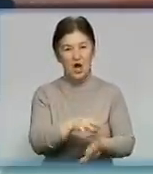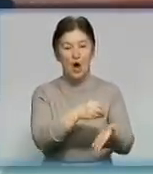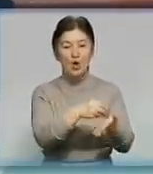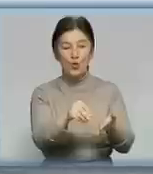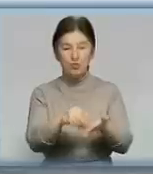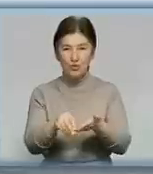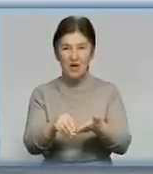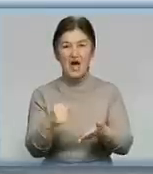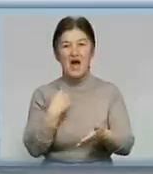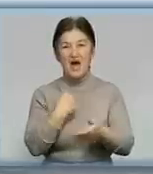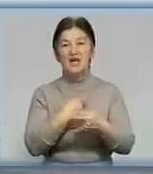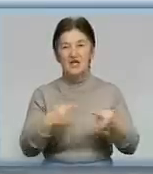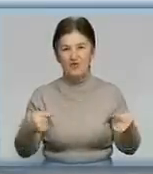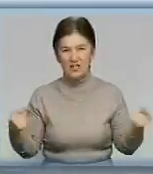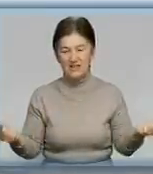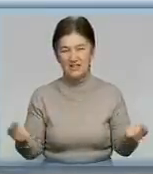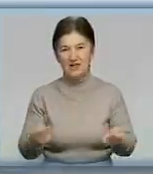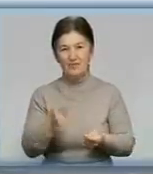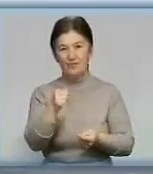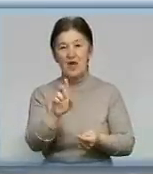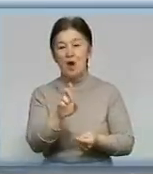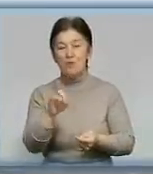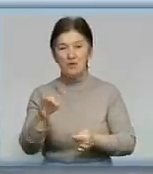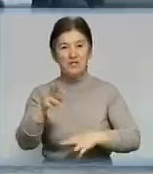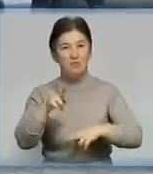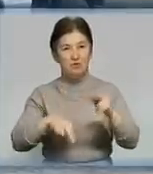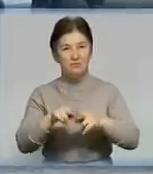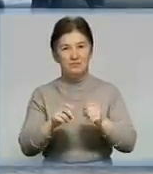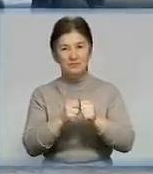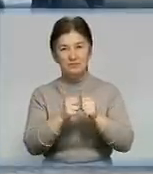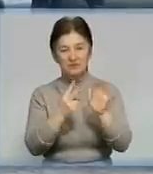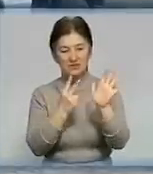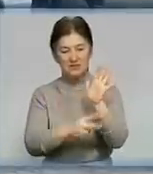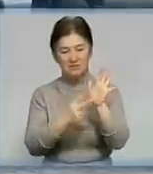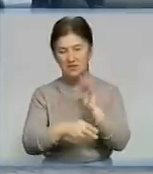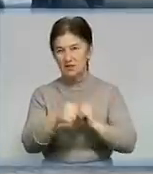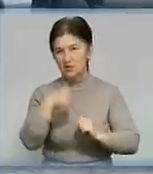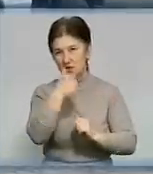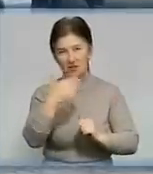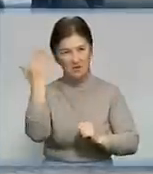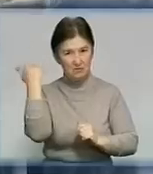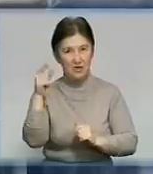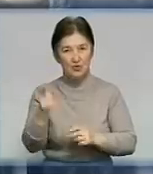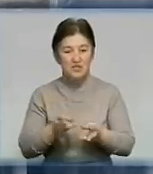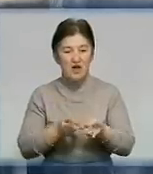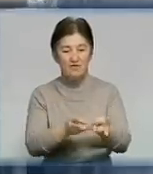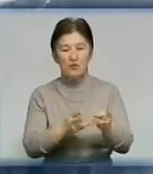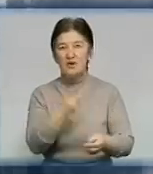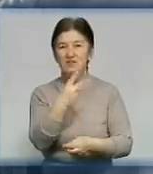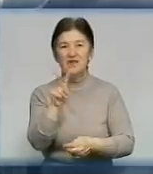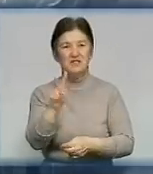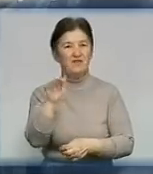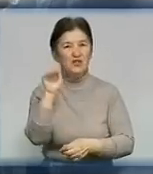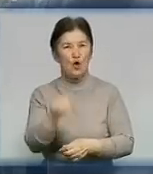Ігор В'юн. Бобринецький хлібокомбінат побудований на початку 70-х років минулого століття. Тоді випікав 22 тонни